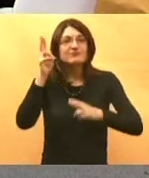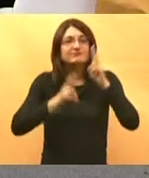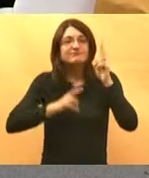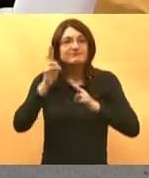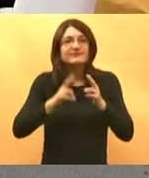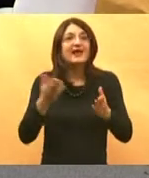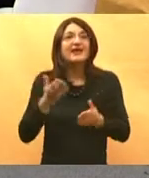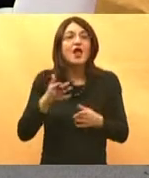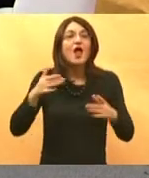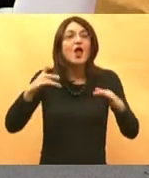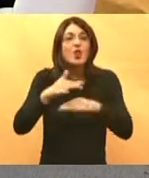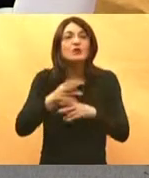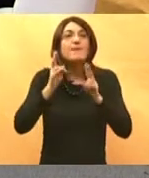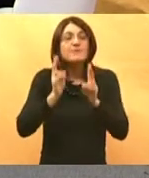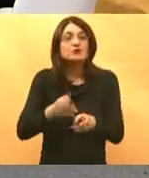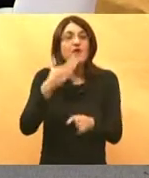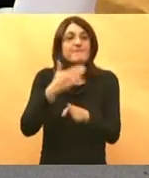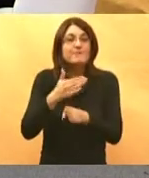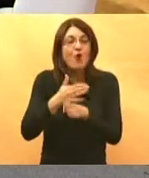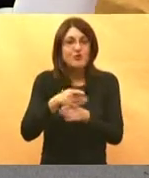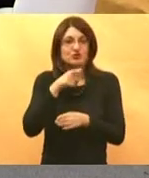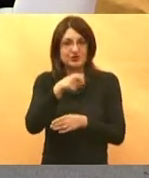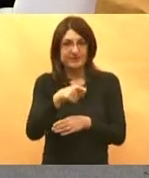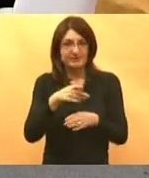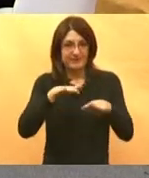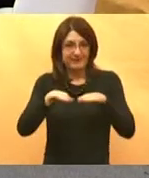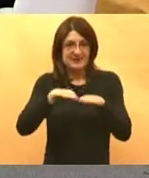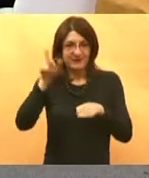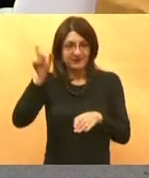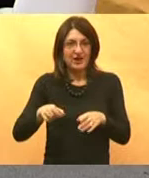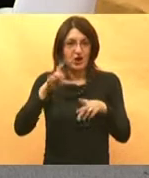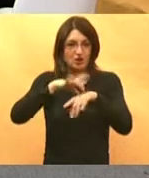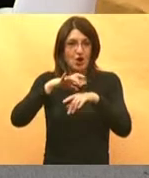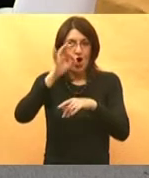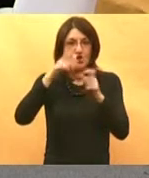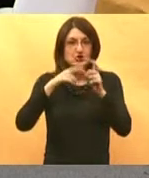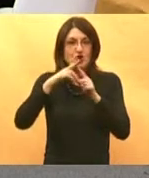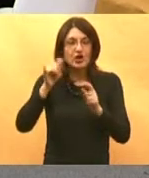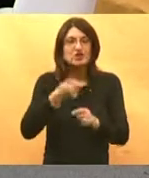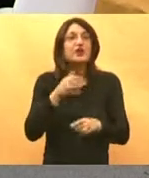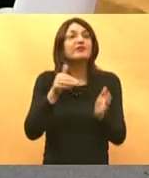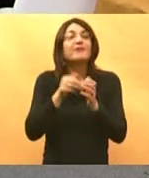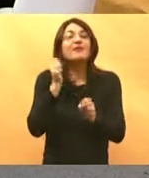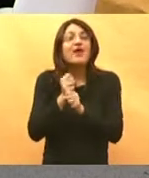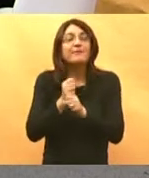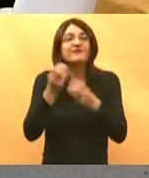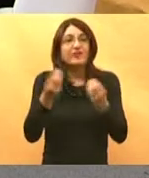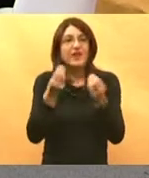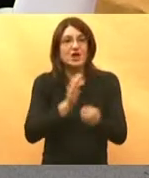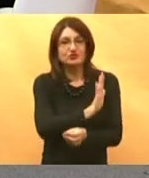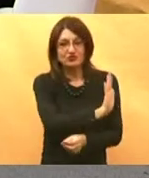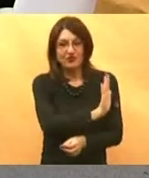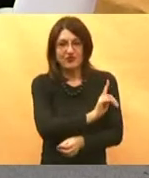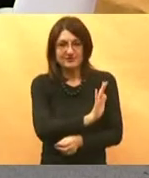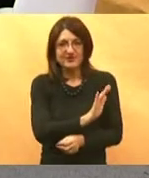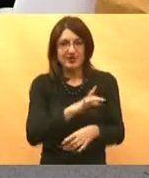u biti pomogli tomu ministarstvu doktora Ostovića da u stvari napravi nešto iza te lječnike jer ako